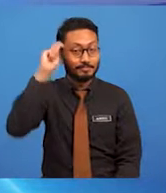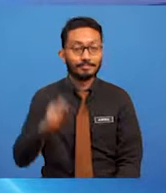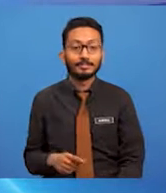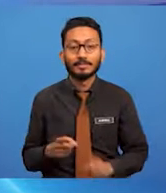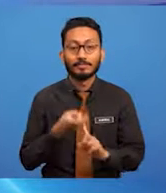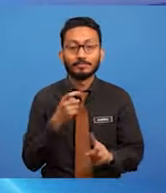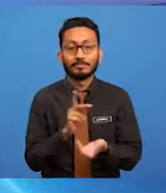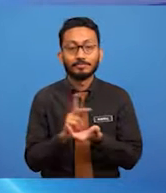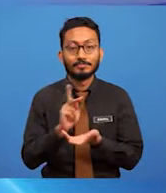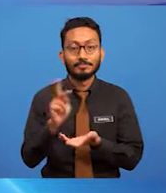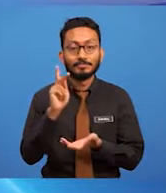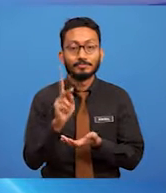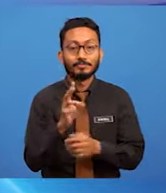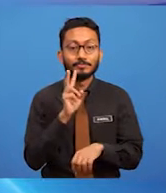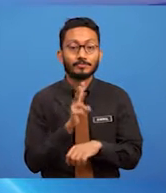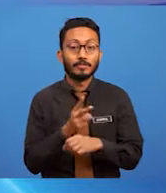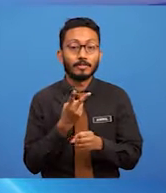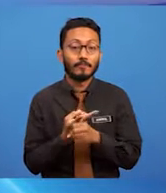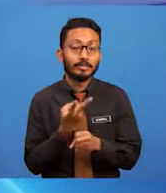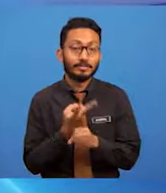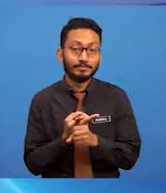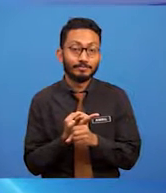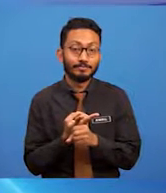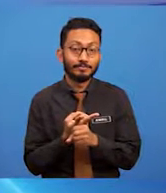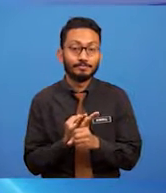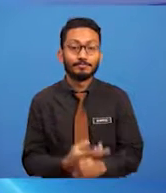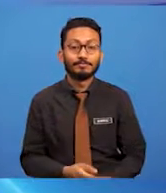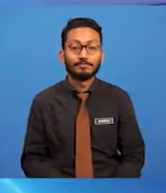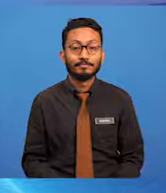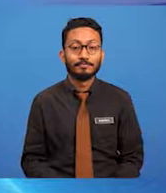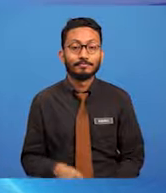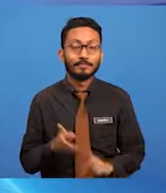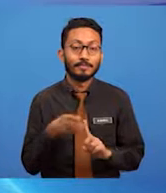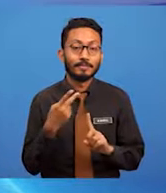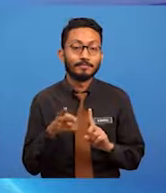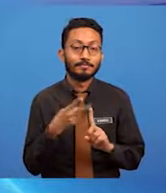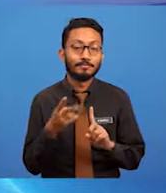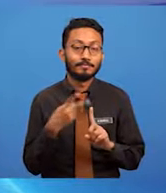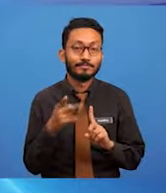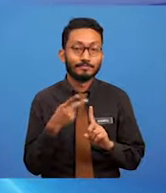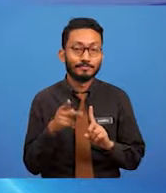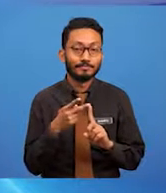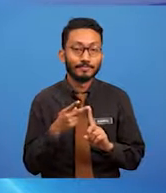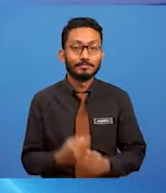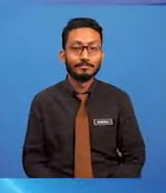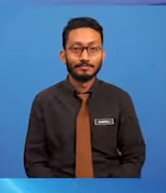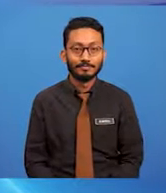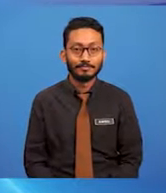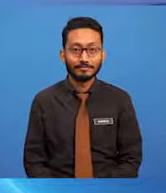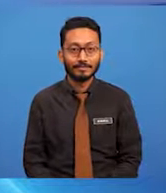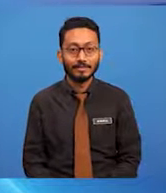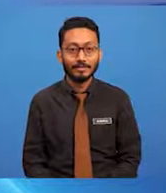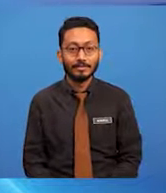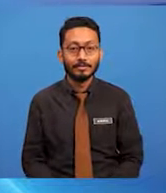Vokasional Balik Pulau. Harap para pelajar semua sihat-sihat dan sentiasa berada di rumah dengan